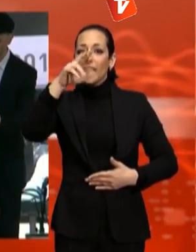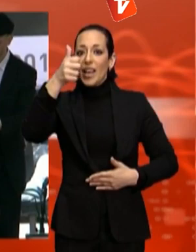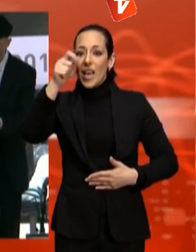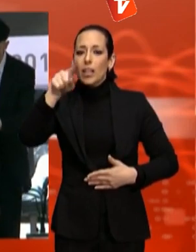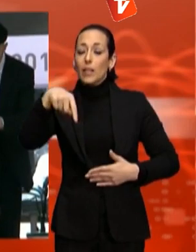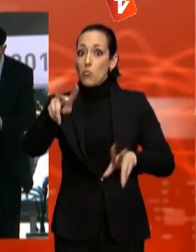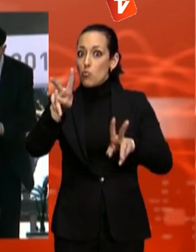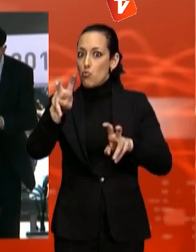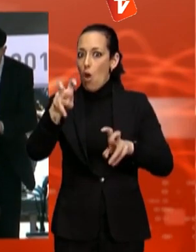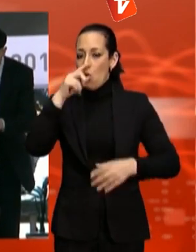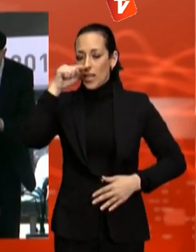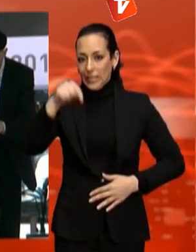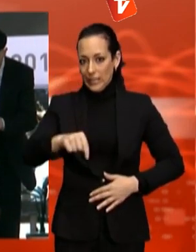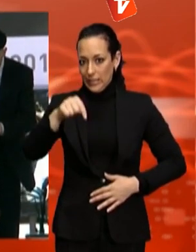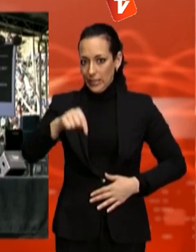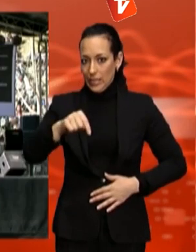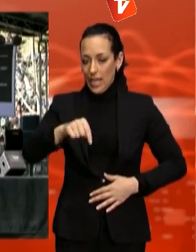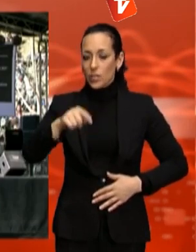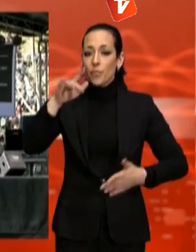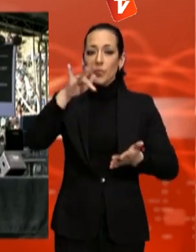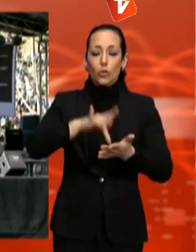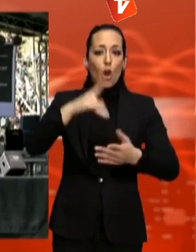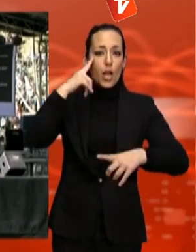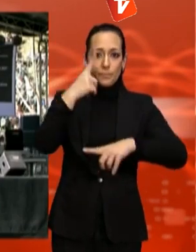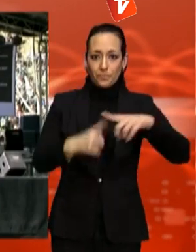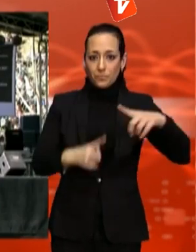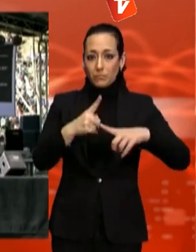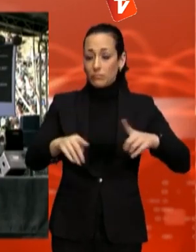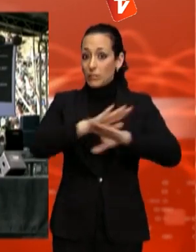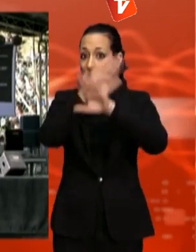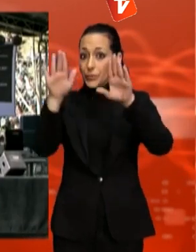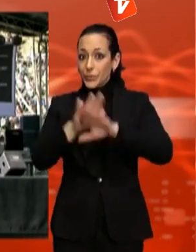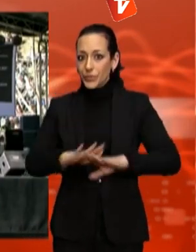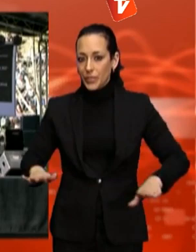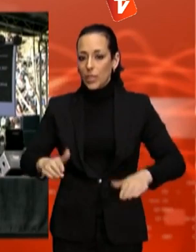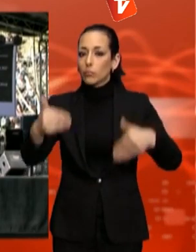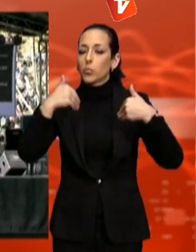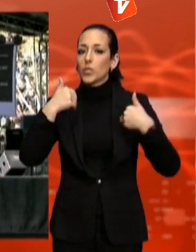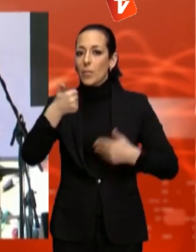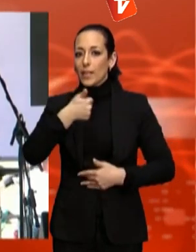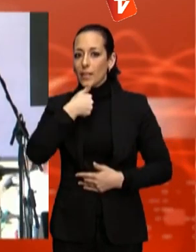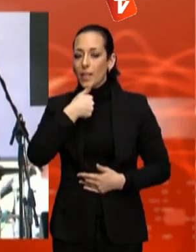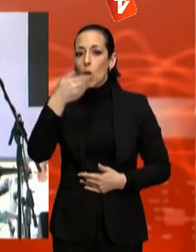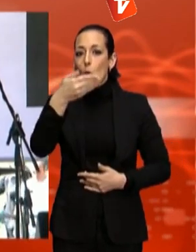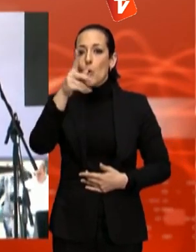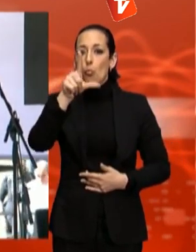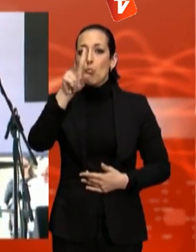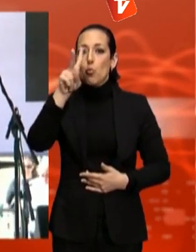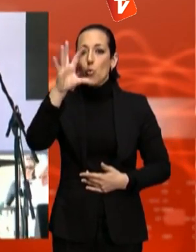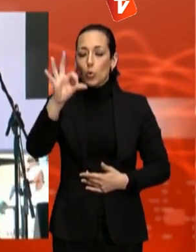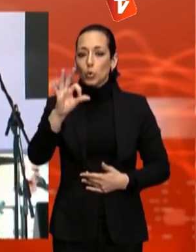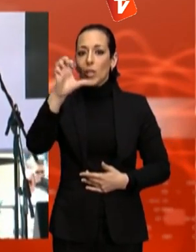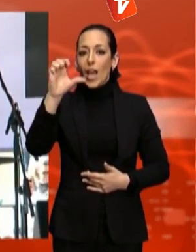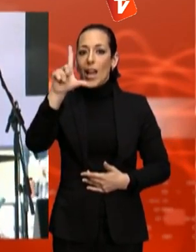Quintet, Feeling Good, musicaran al migdia i la traca final anirà a càrrec de la banda de blues elèctric Bullfrog amb la